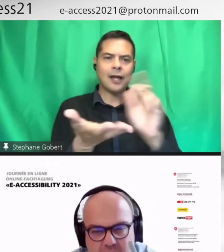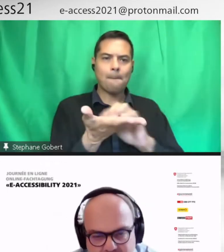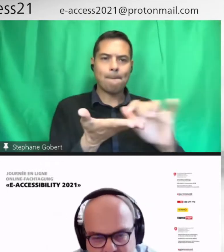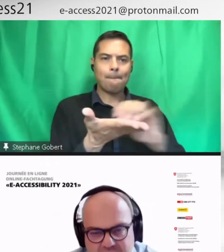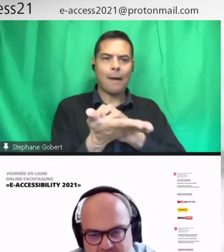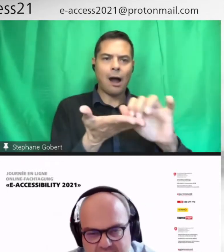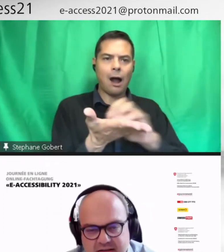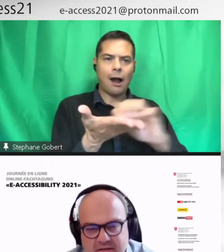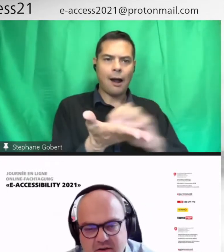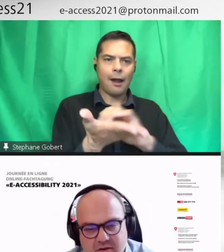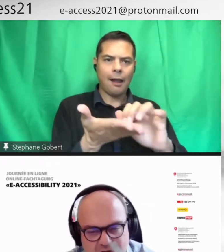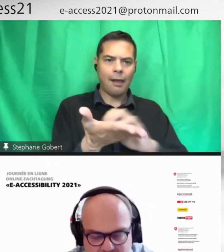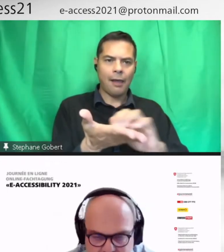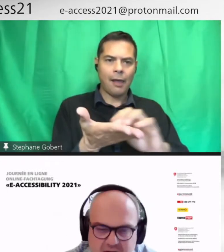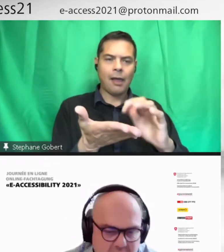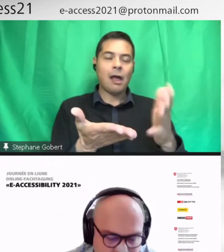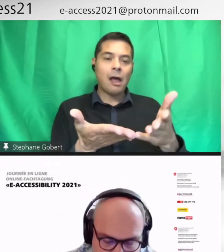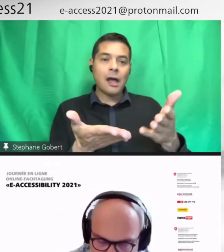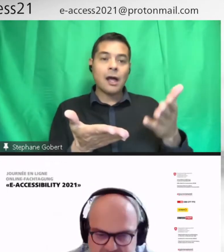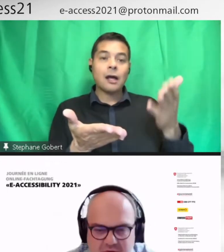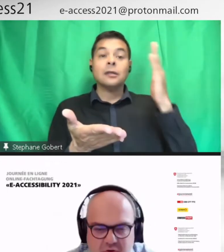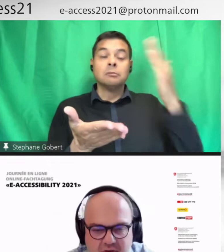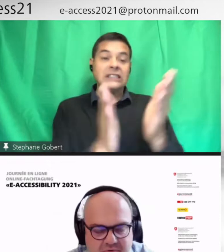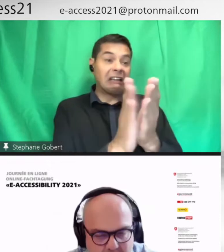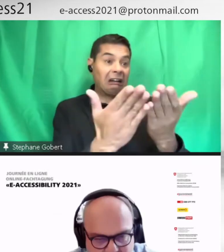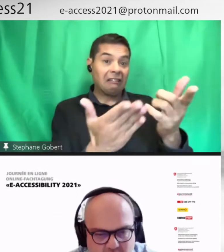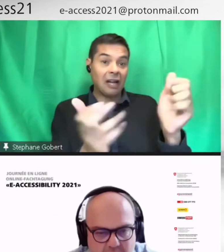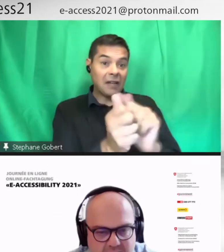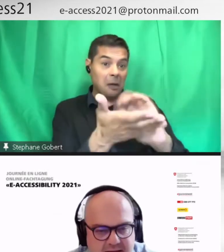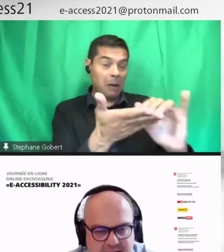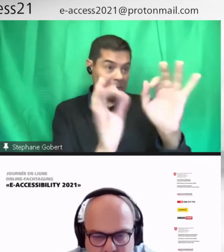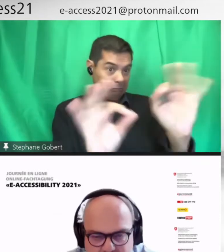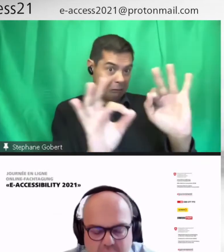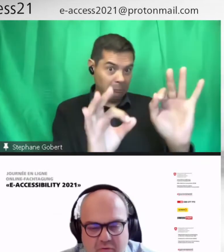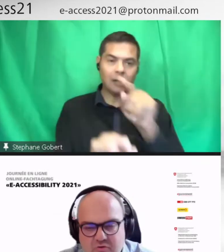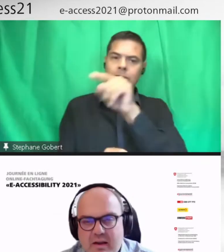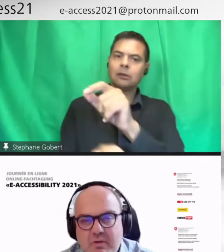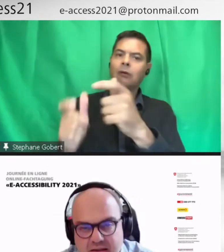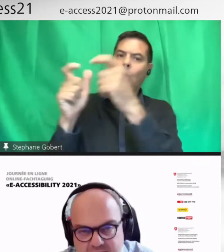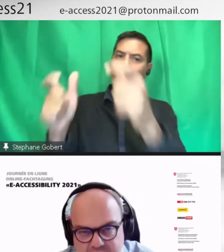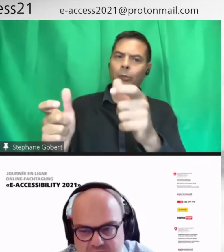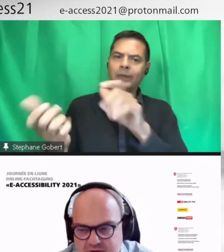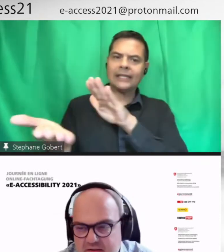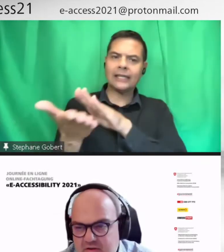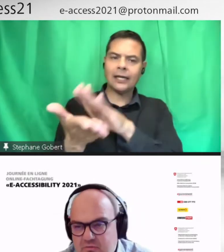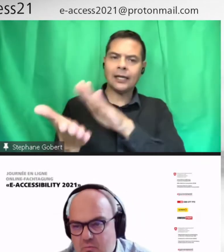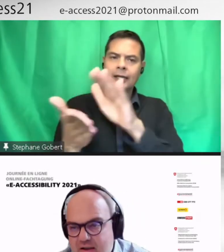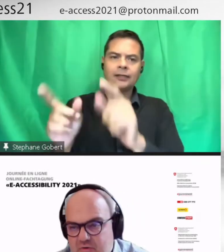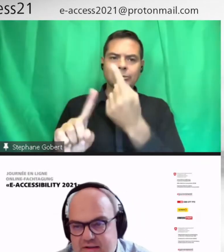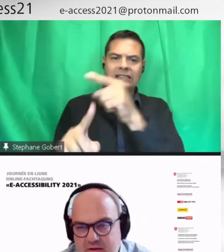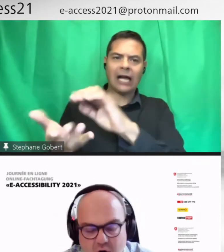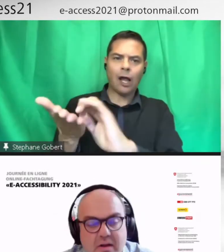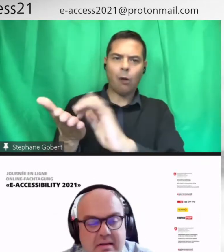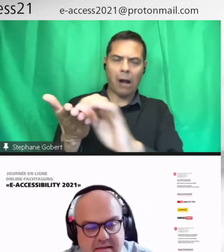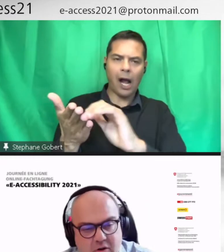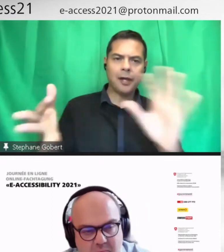prenait contact avec l'éditeur. On faisait une transcription, par exemple, en Braille. Ça prenait parfois jusqu'à une année. Donc, s'il y avait des nouveaux moyens d'enseignement,